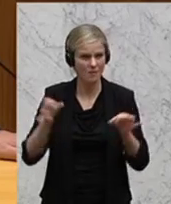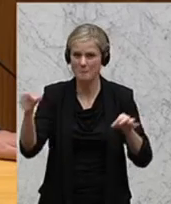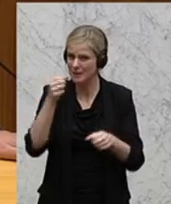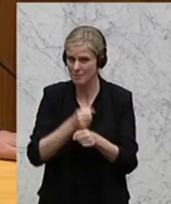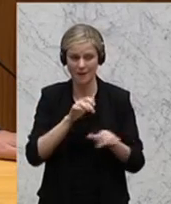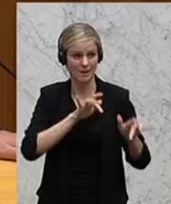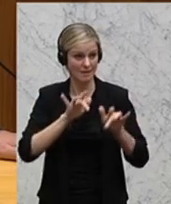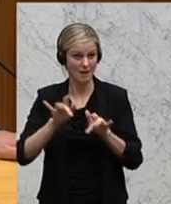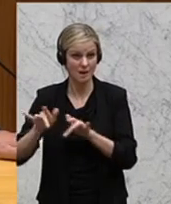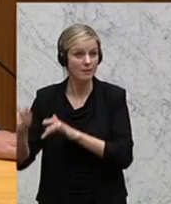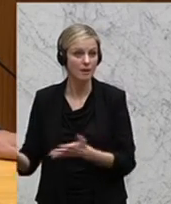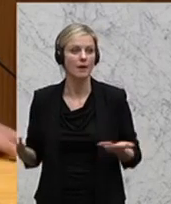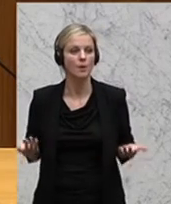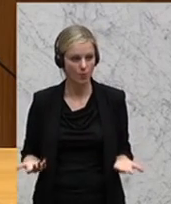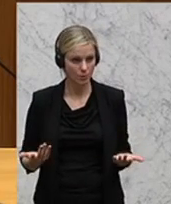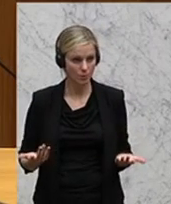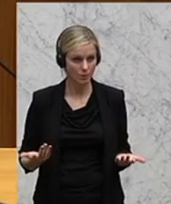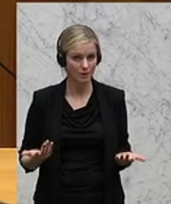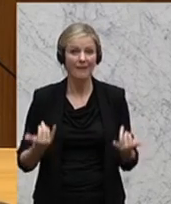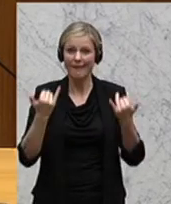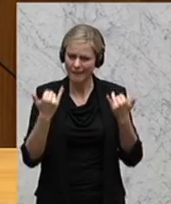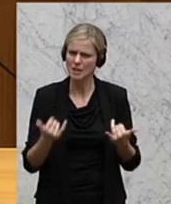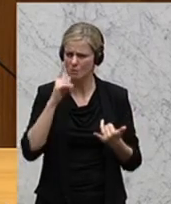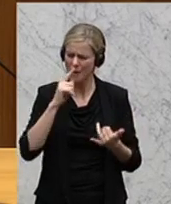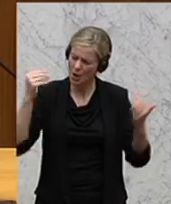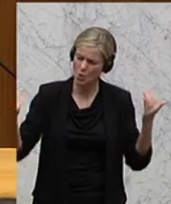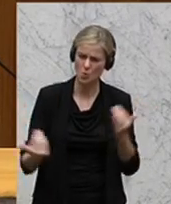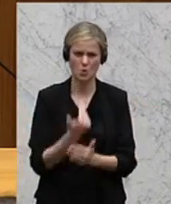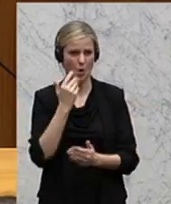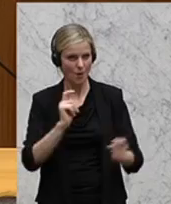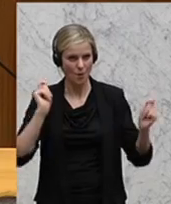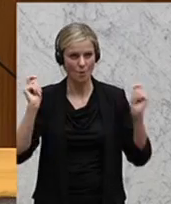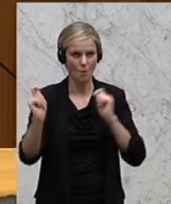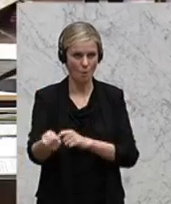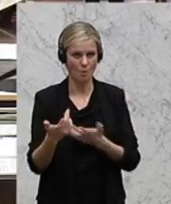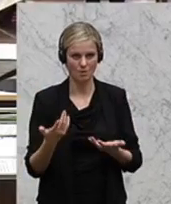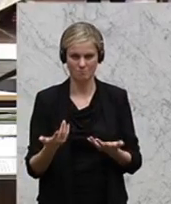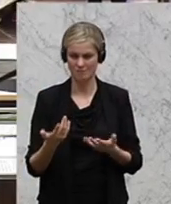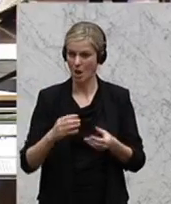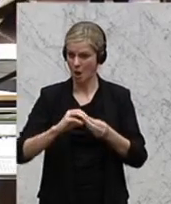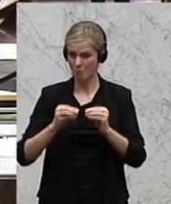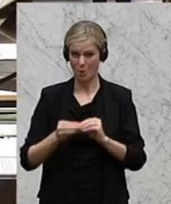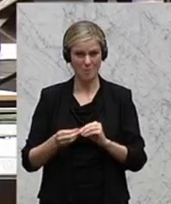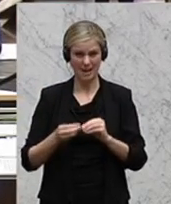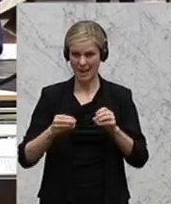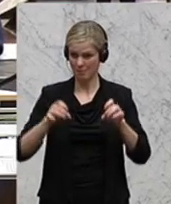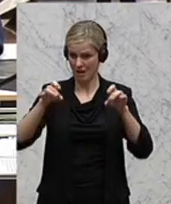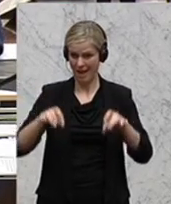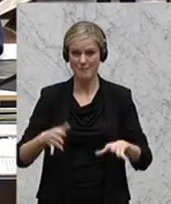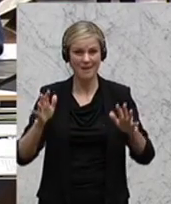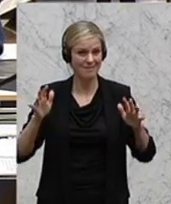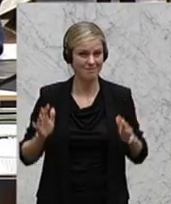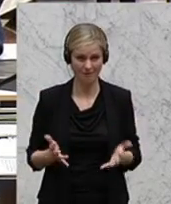Mitarbeiterinnen und Mitarbeiter. Und wir probieren was Neues. Das Problem ist ja nicht draußen in den Unternehmen, unter den